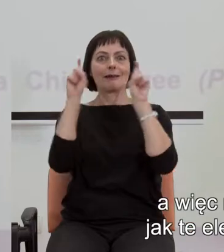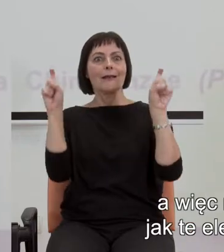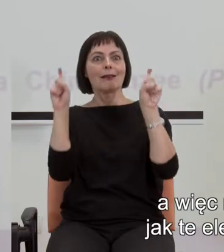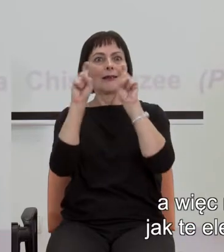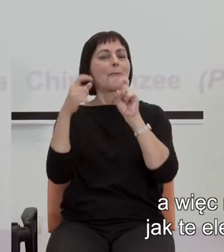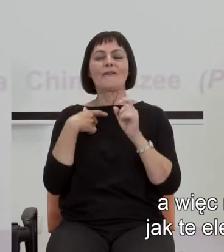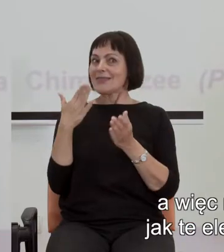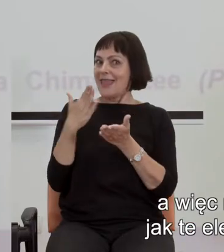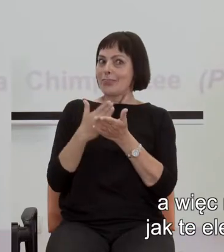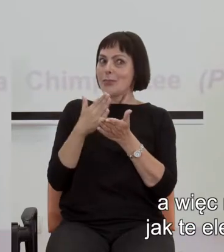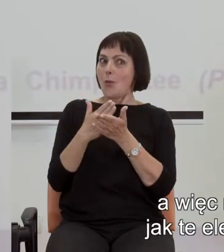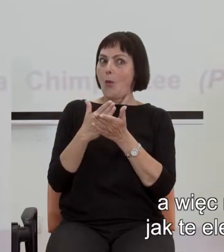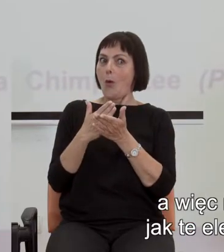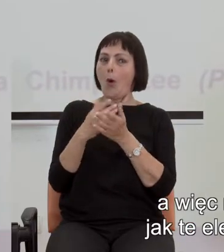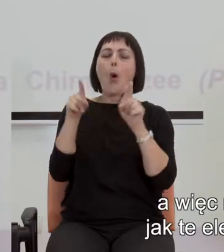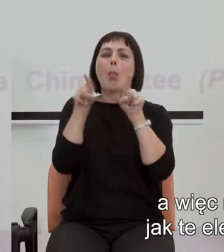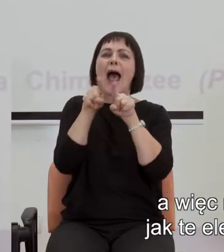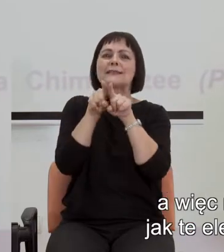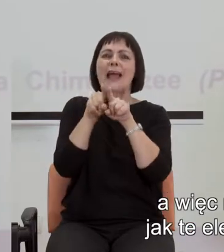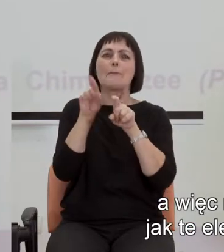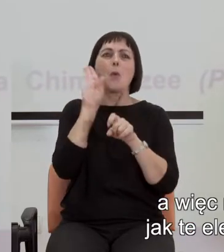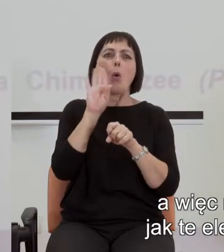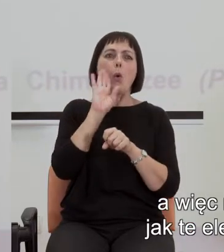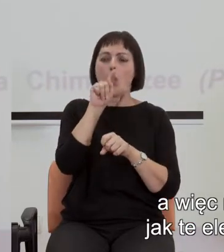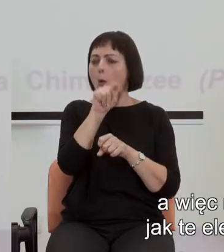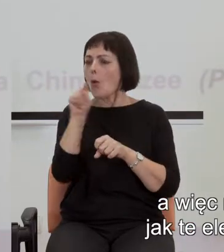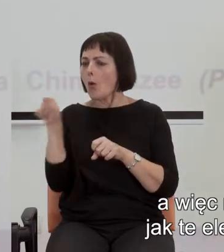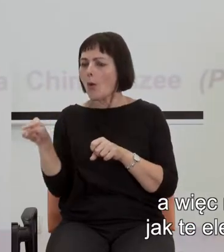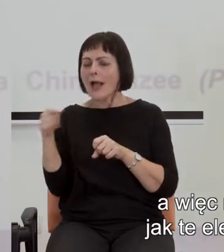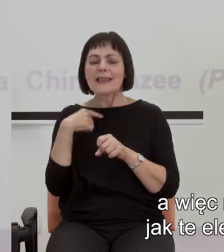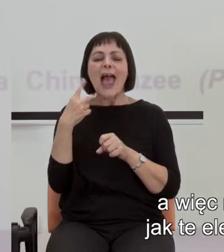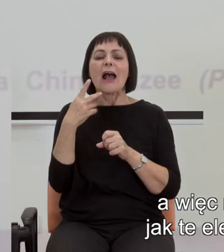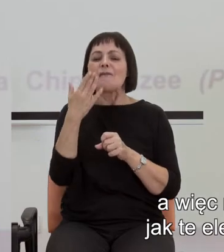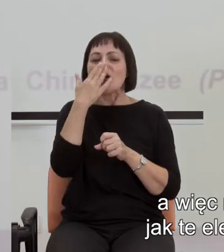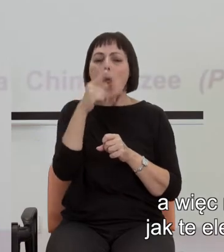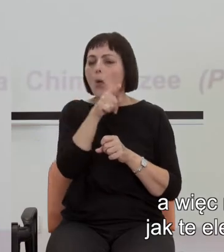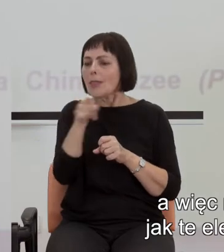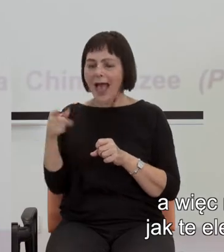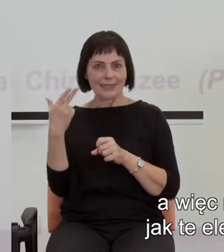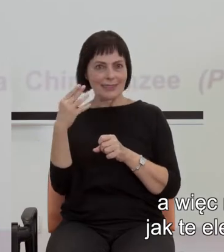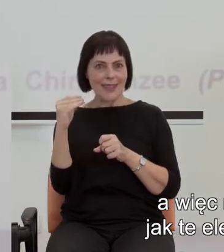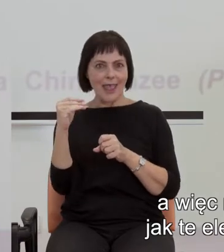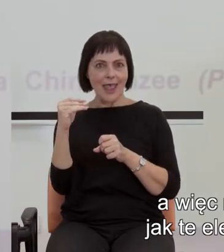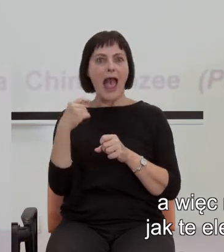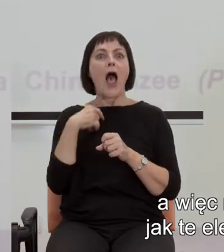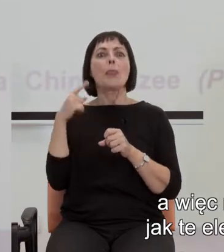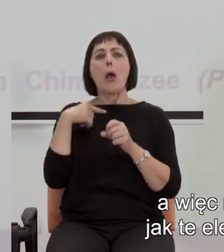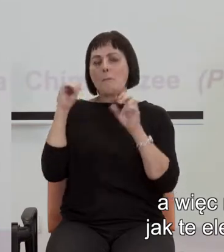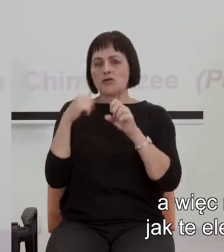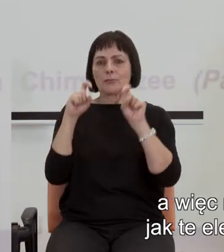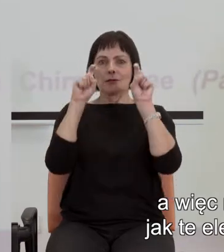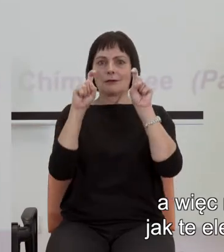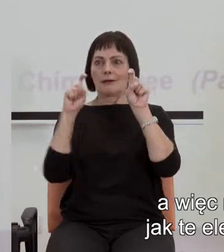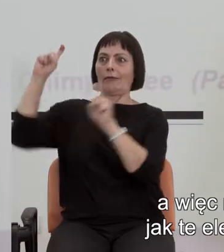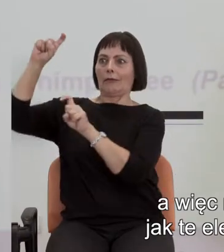a więc nie chodzi tutaj o konfigurację wzrokową, jak te elementy są ułożone, chodzi o to,